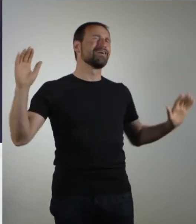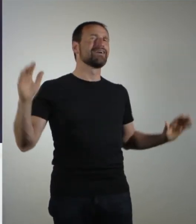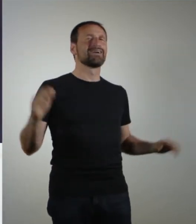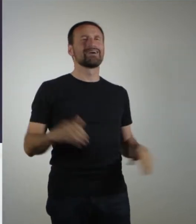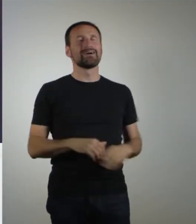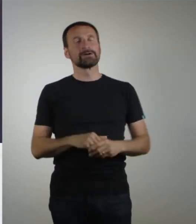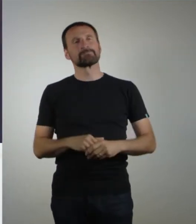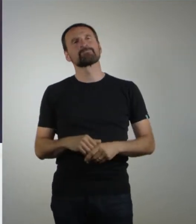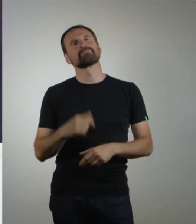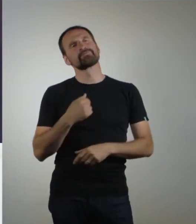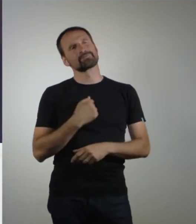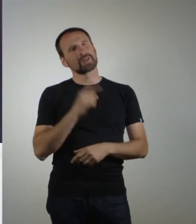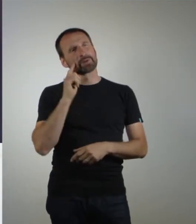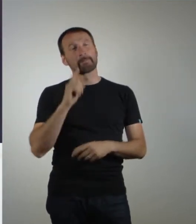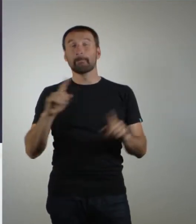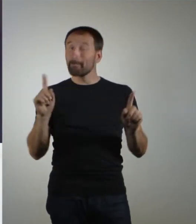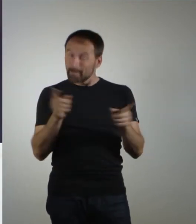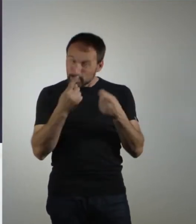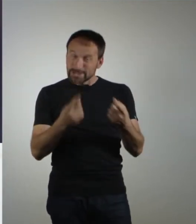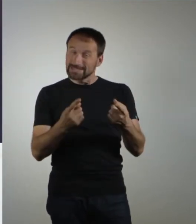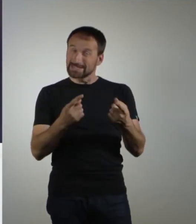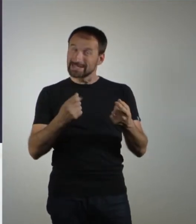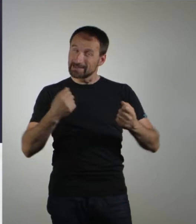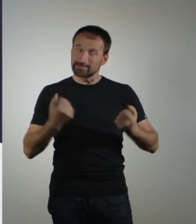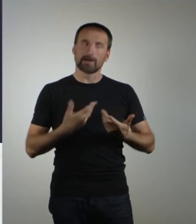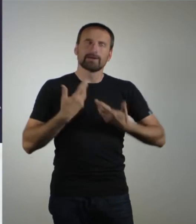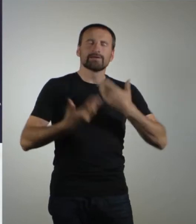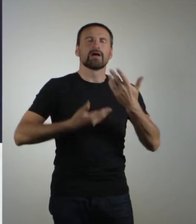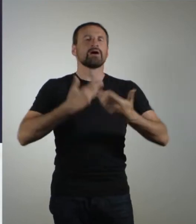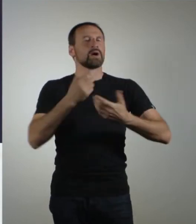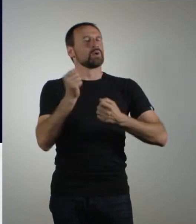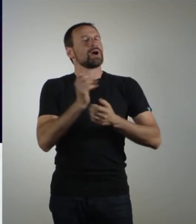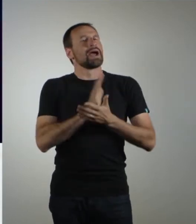Ich glaube, eine Musik zu machen ist sehr, sehr heilsam.